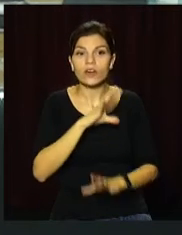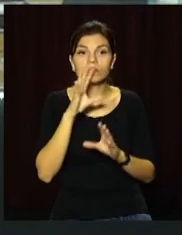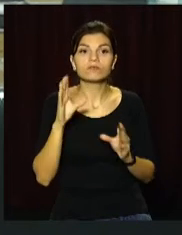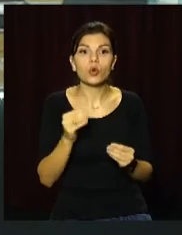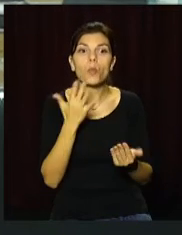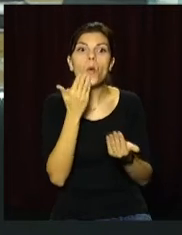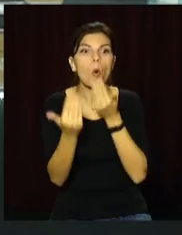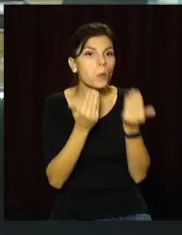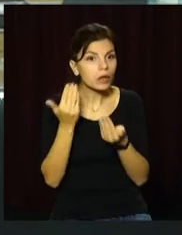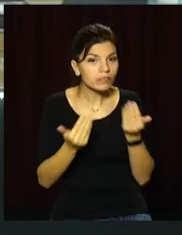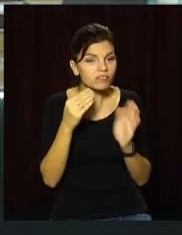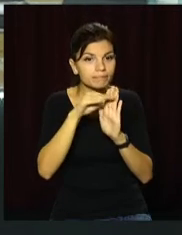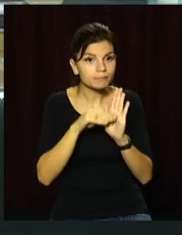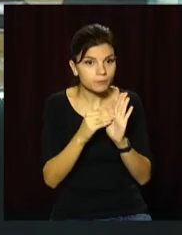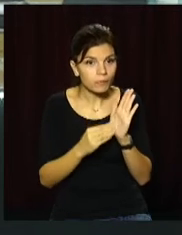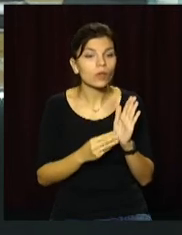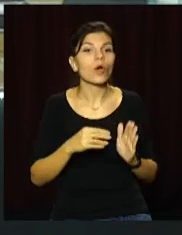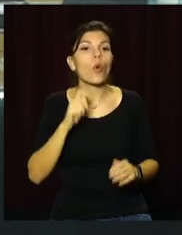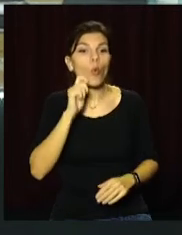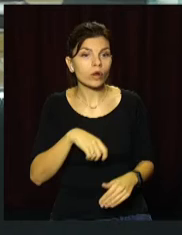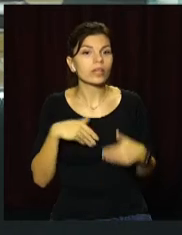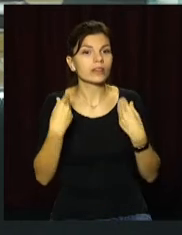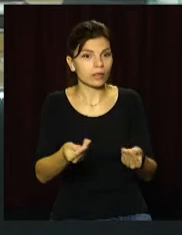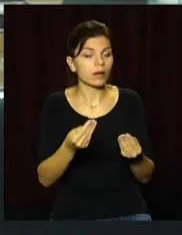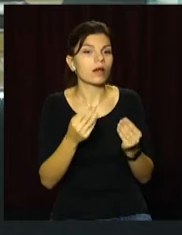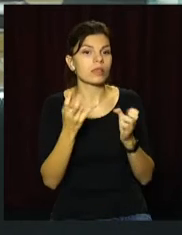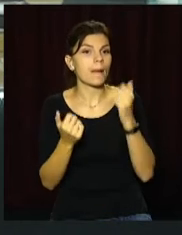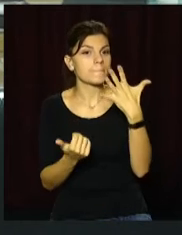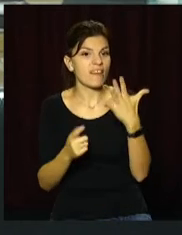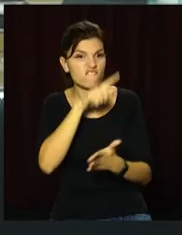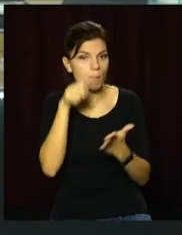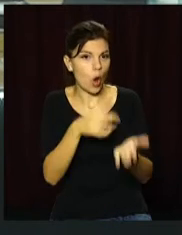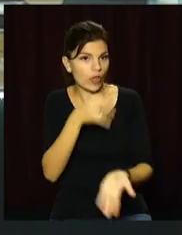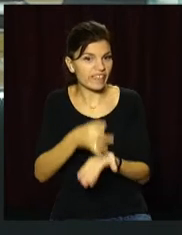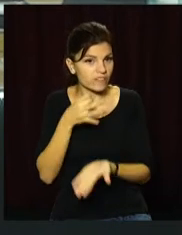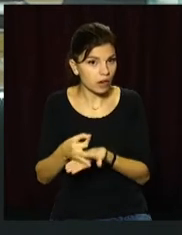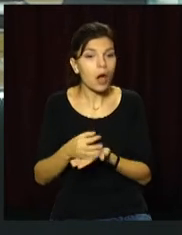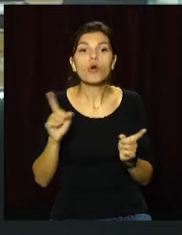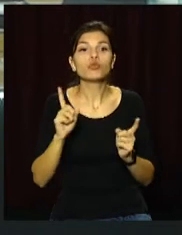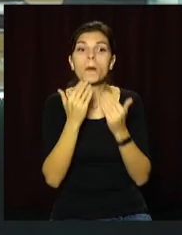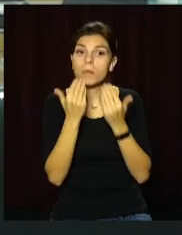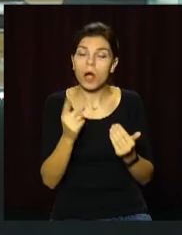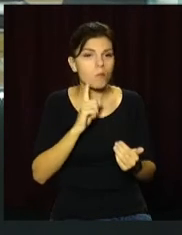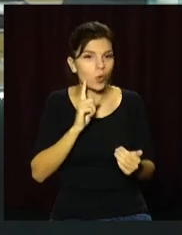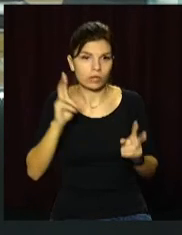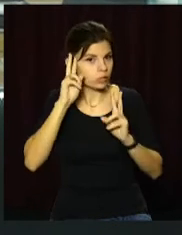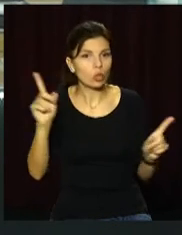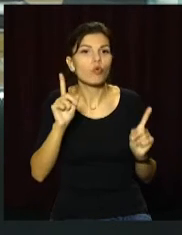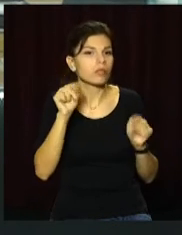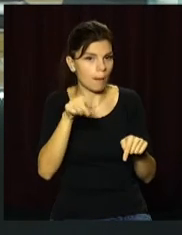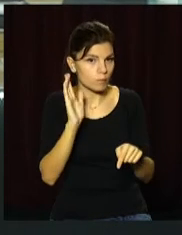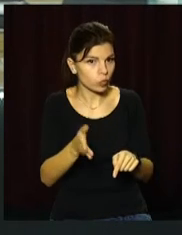опитування, на якому українцям запропонують дати відповідь на п'ять питань. Що саме питатимуть, наразі невідомо.